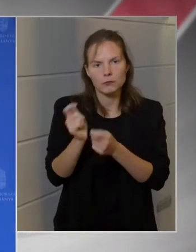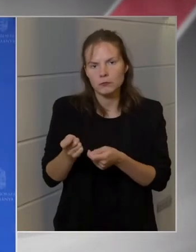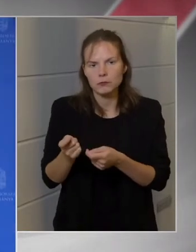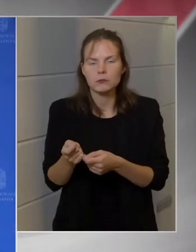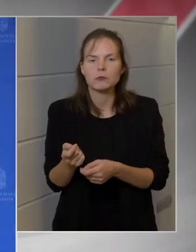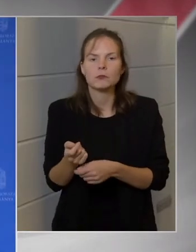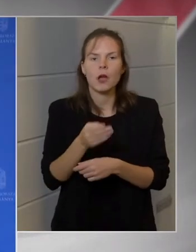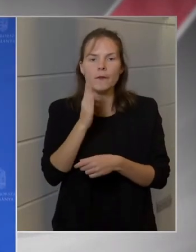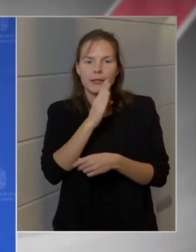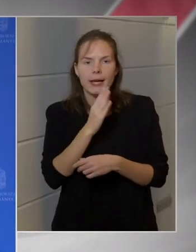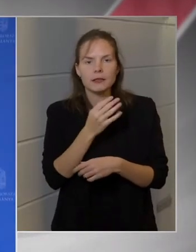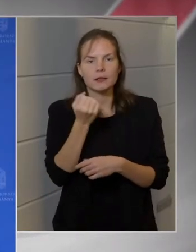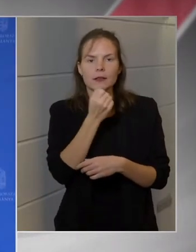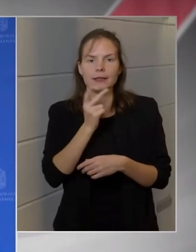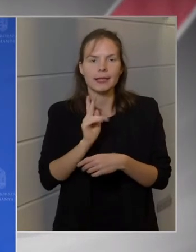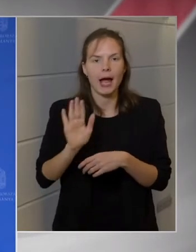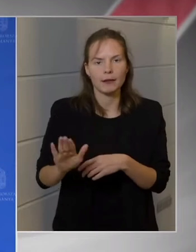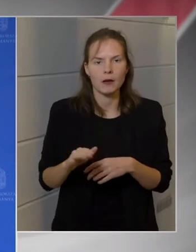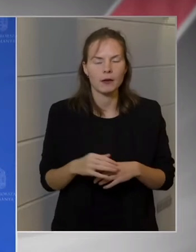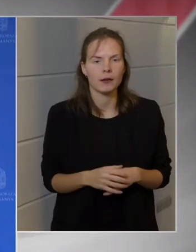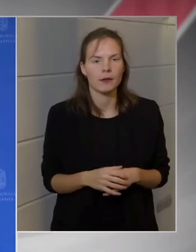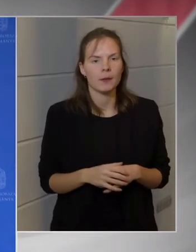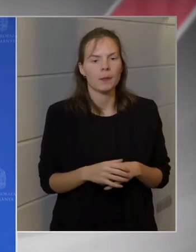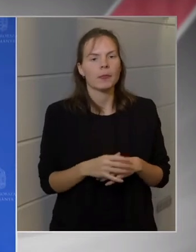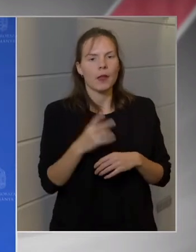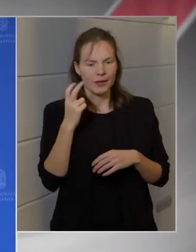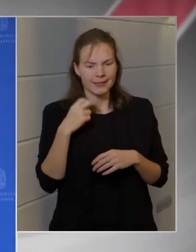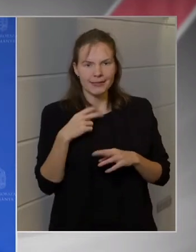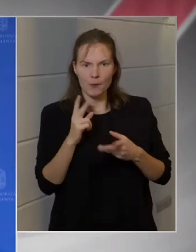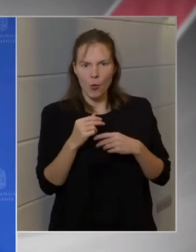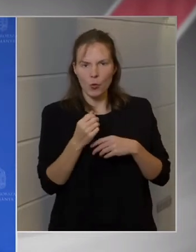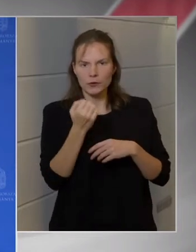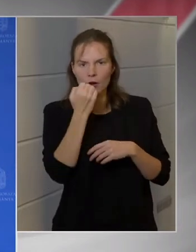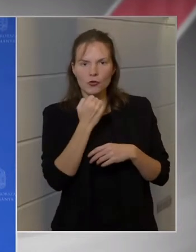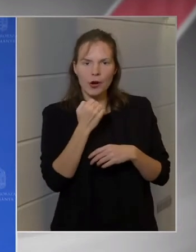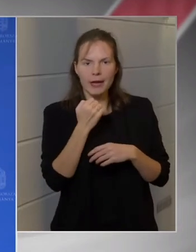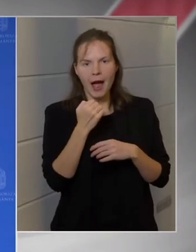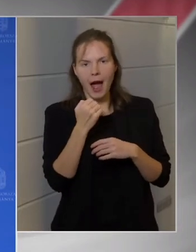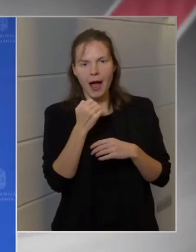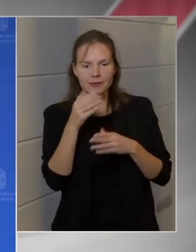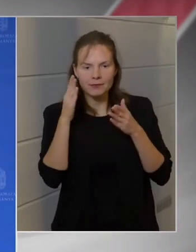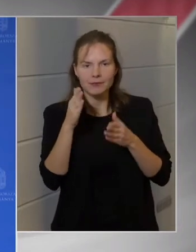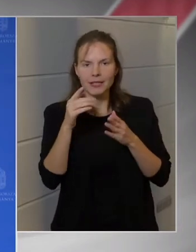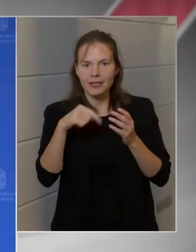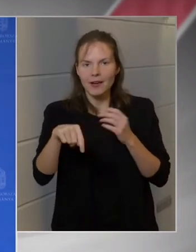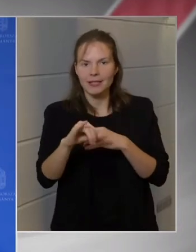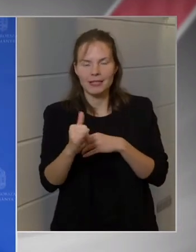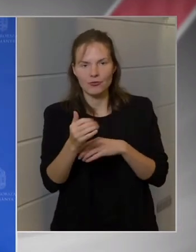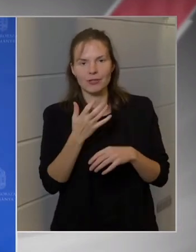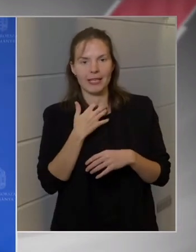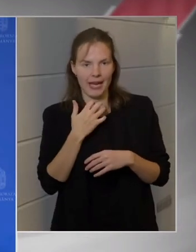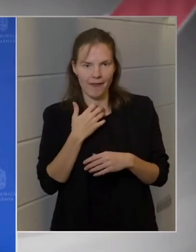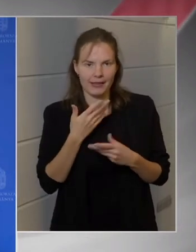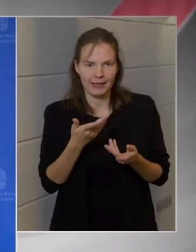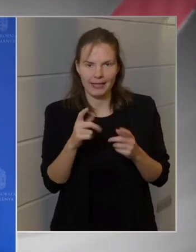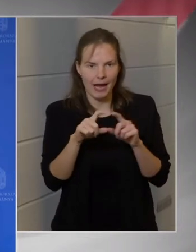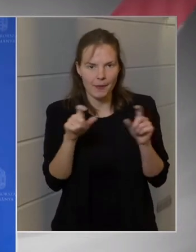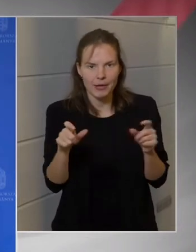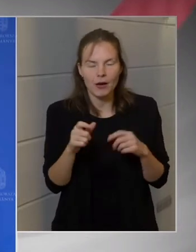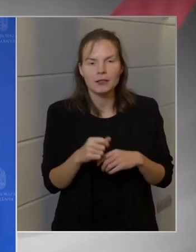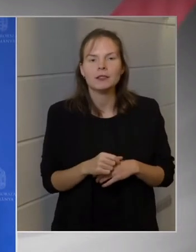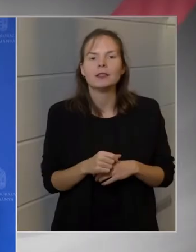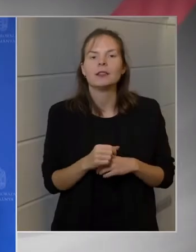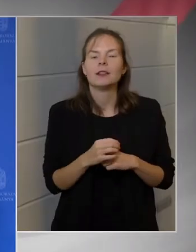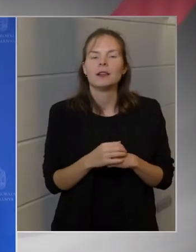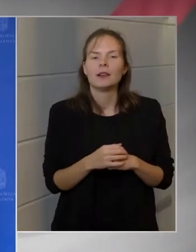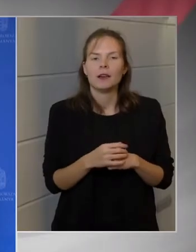-adékának? Hát azt hiszem, hogy még a sajátja is kinevették ezen, mert azok, hogyha miatt az állítása miatt, mert amitől nyilvánoságozott